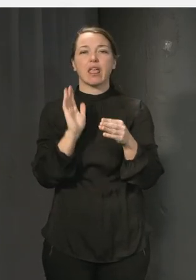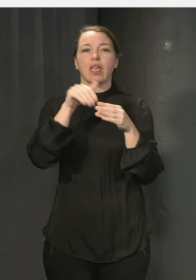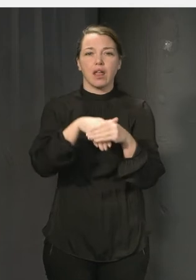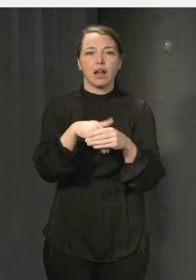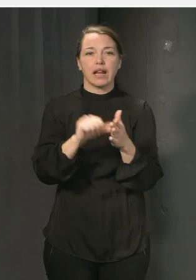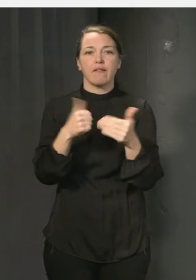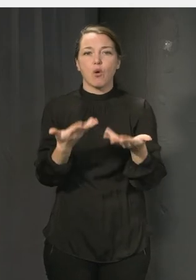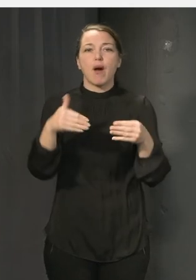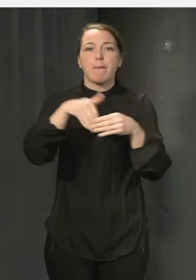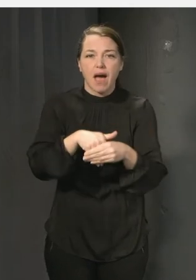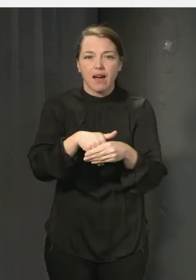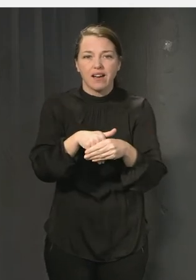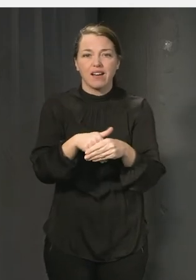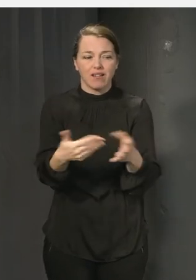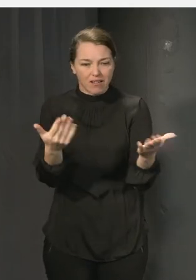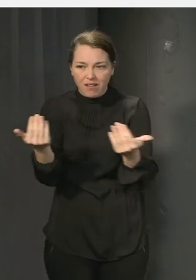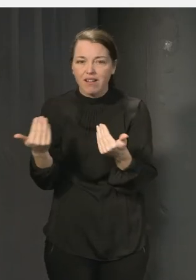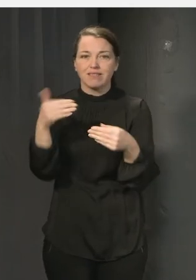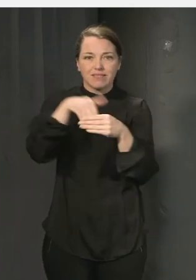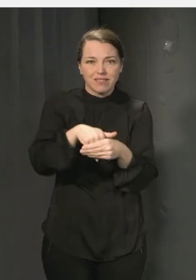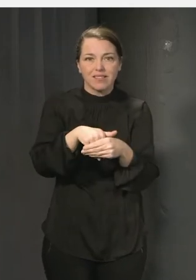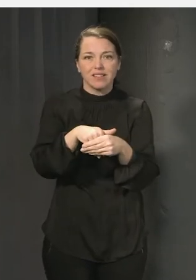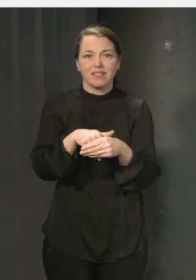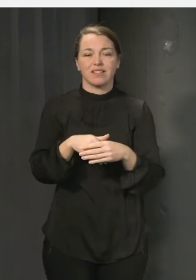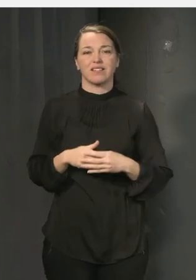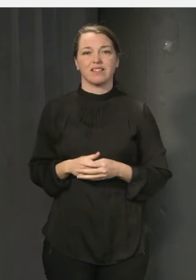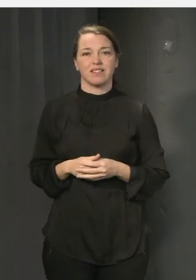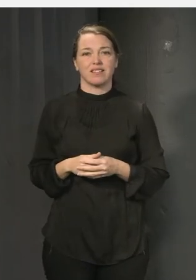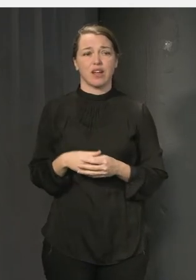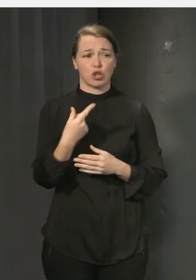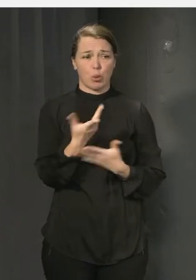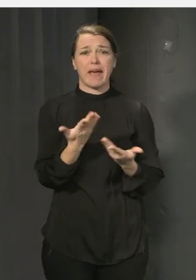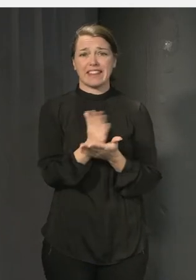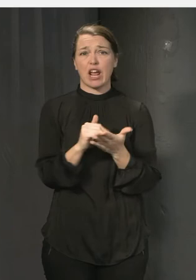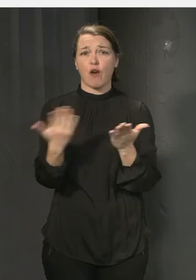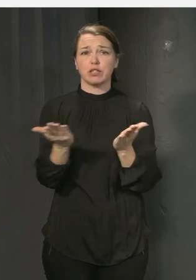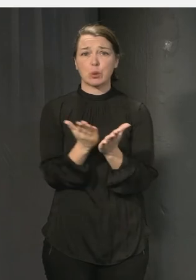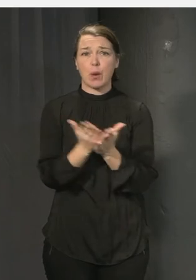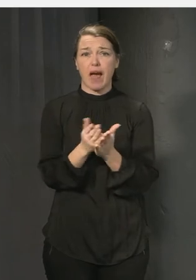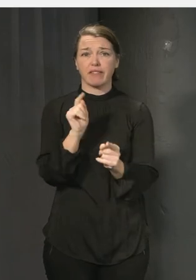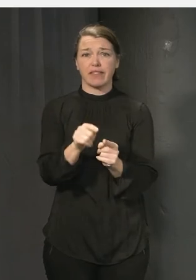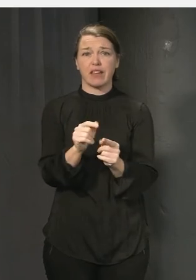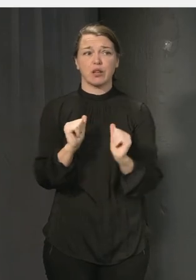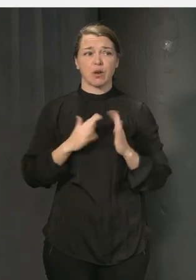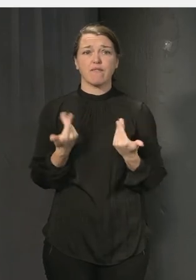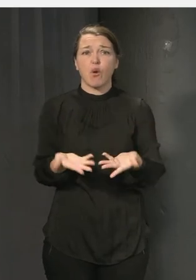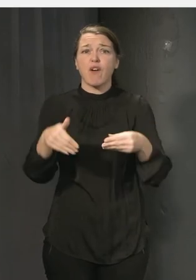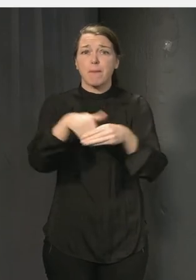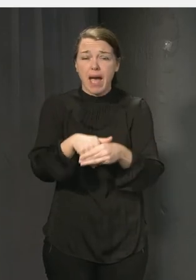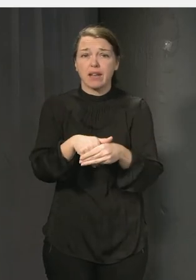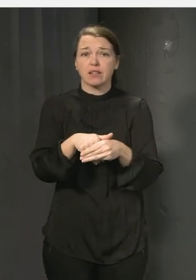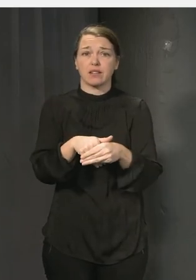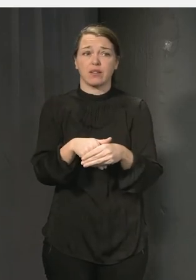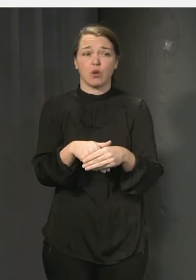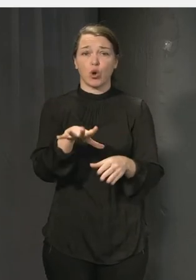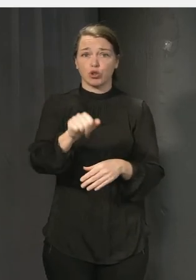eleverna i det som de är en del av. Verkligen, de är en del av vad som händer i skolan. Och då är det inte bara den